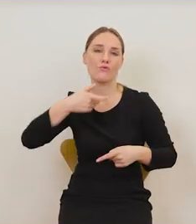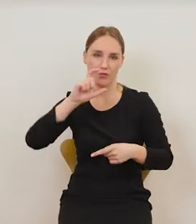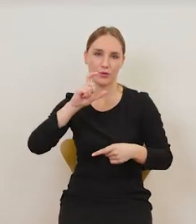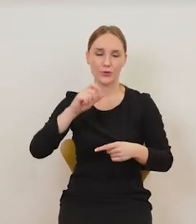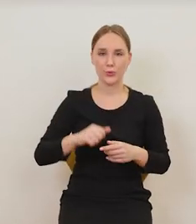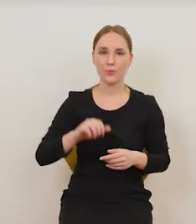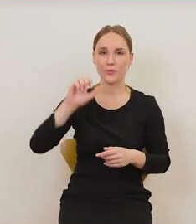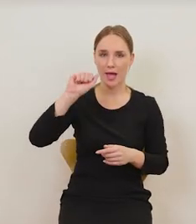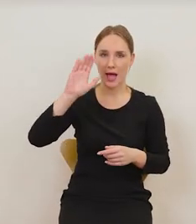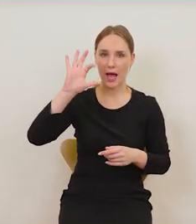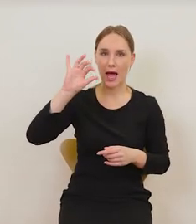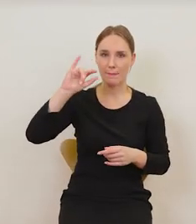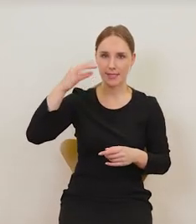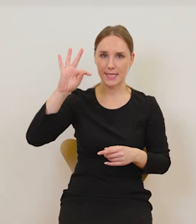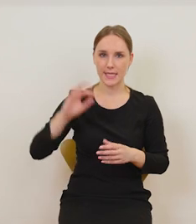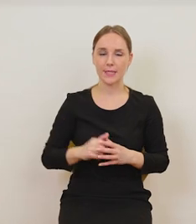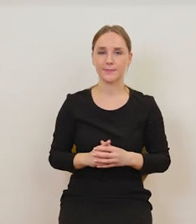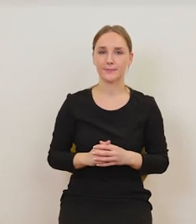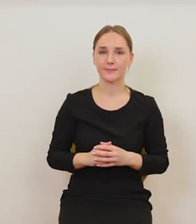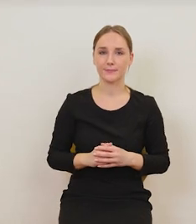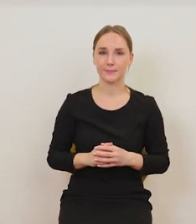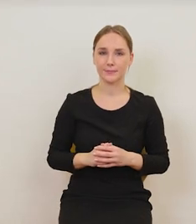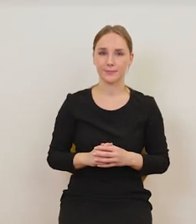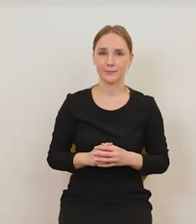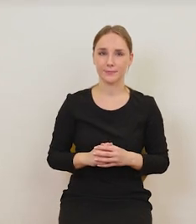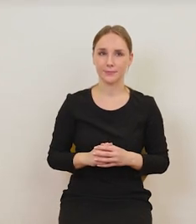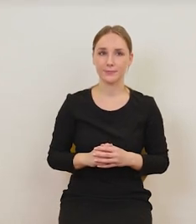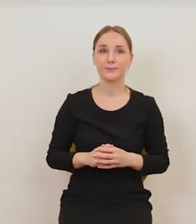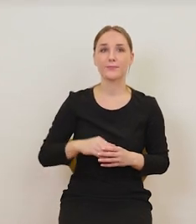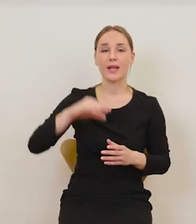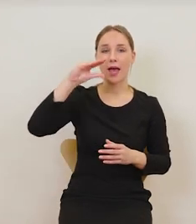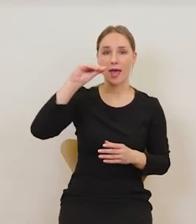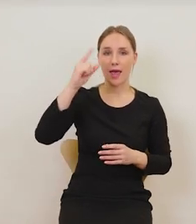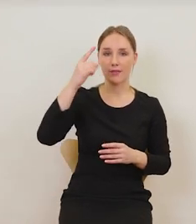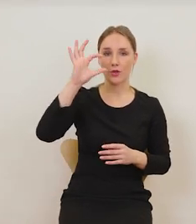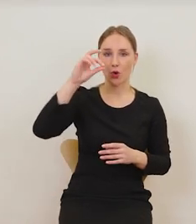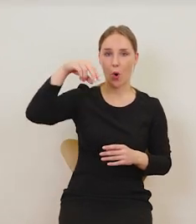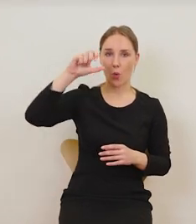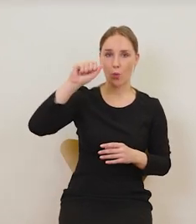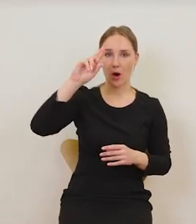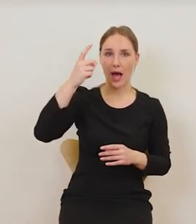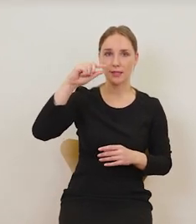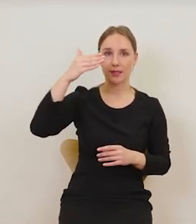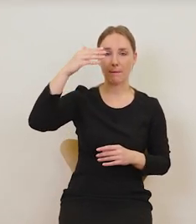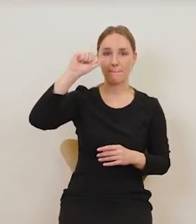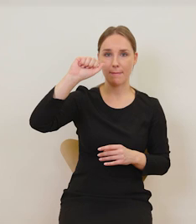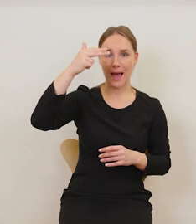pewnej dawki absyntu. Tutaj mamy Eduarda Manetta, który namalował